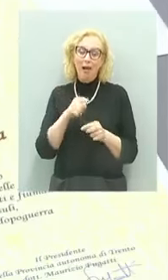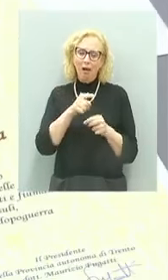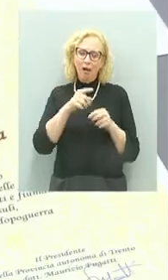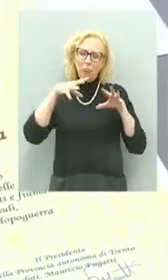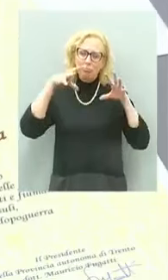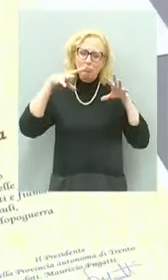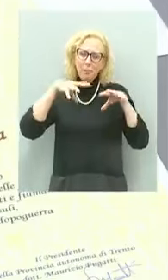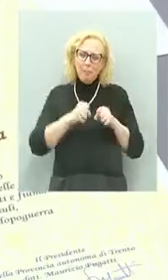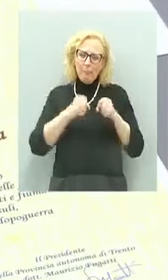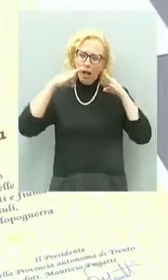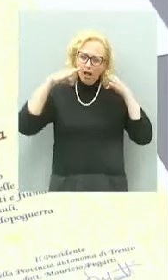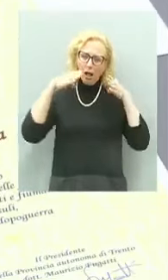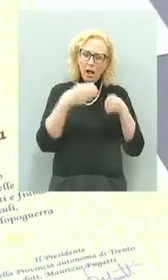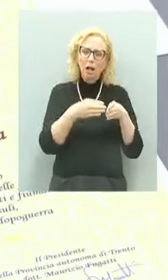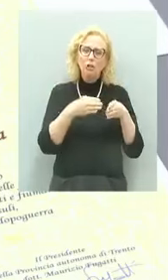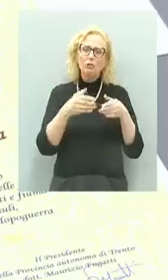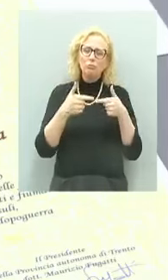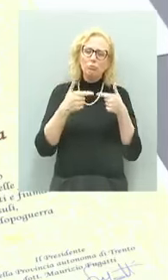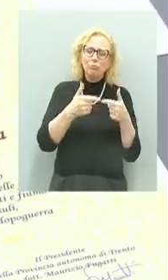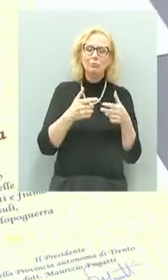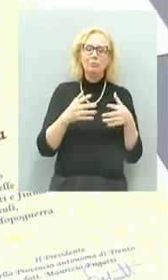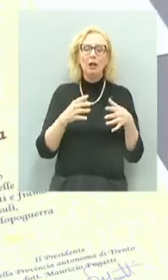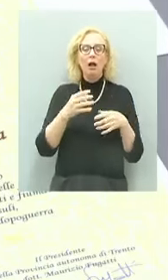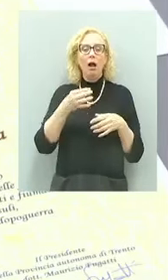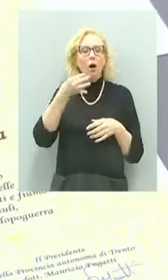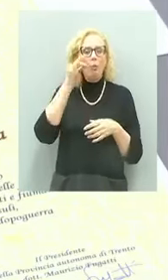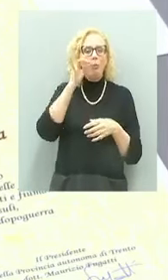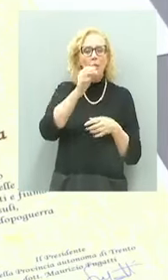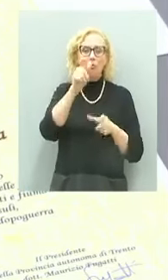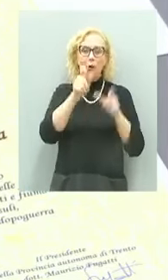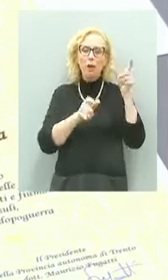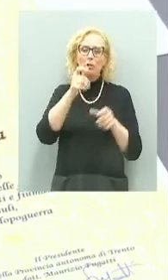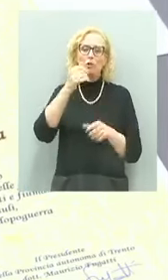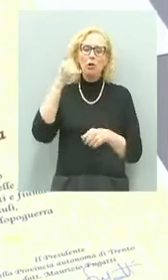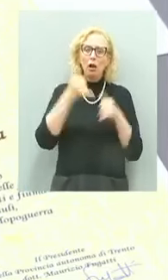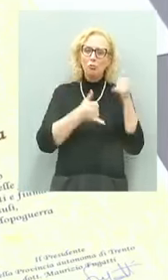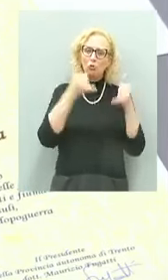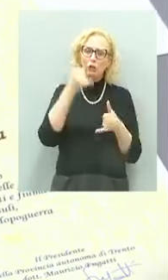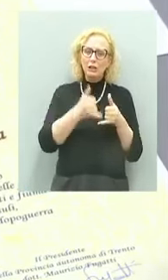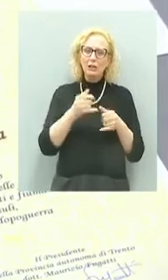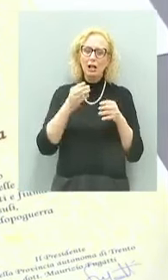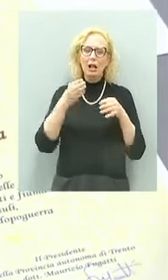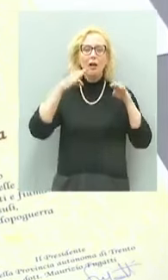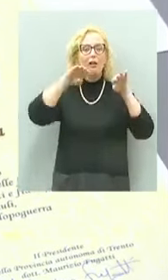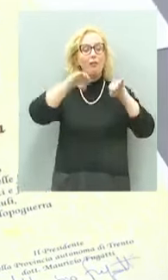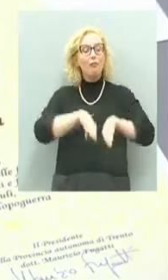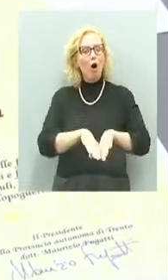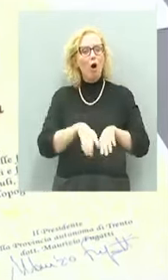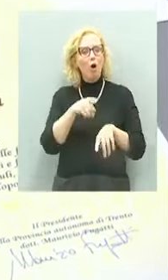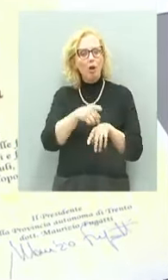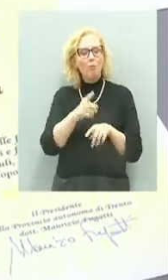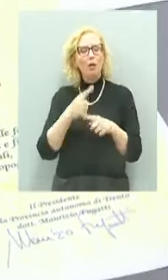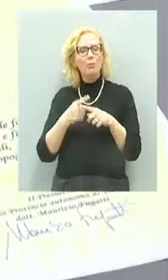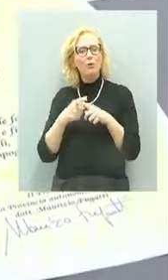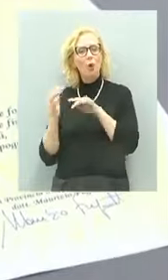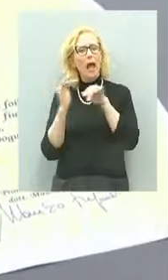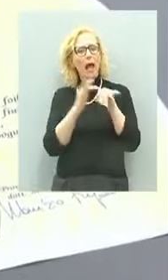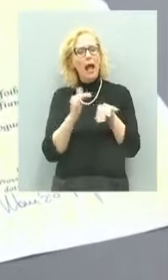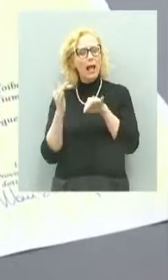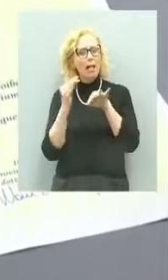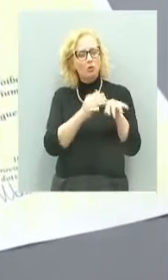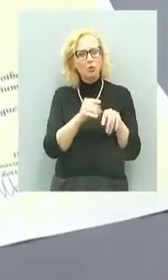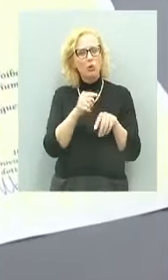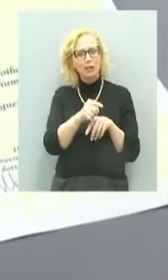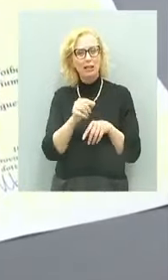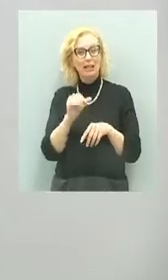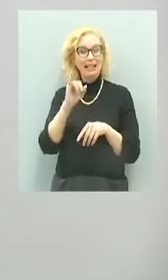instancabile, profuso, affinché vengano ricordate le vittime delle foibe e le sofferenze degli esuli istriani, dalmati e